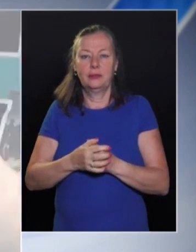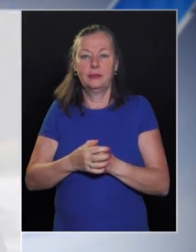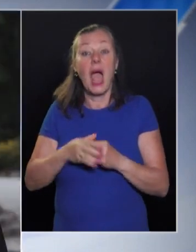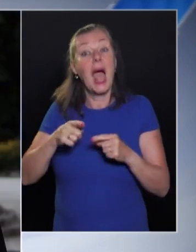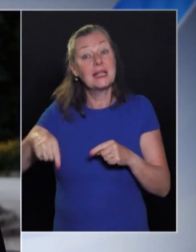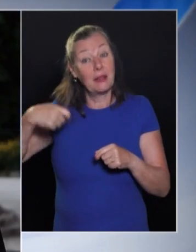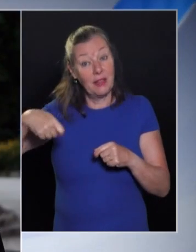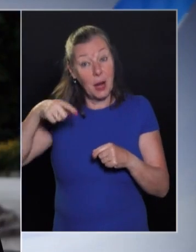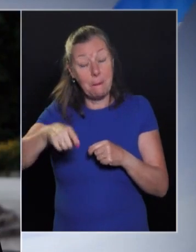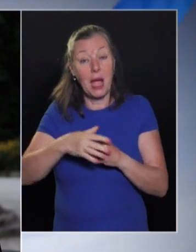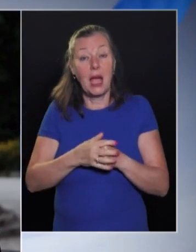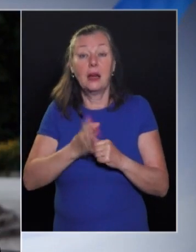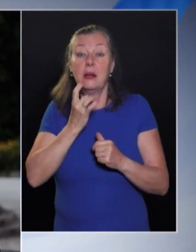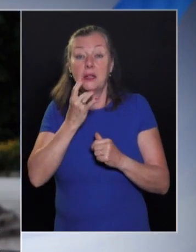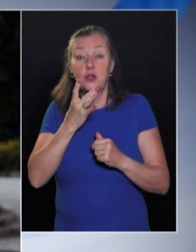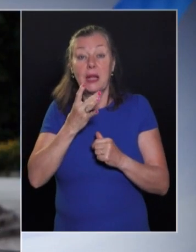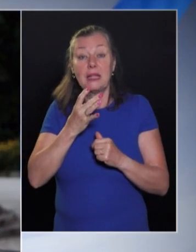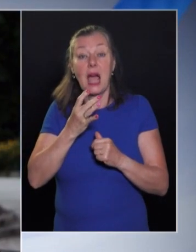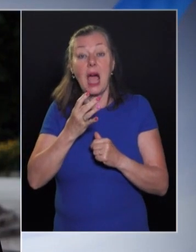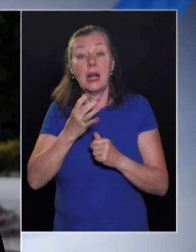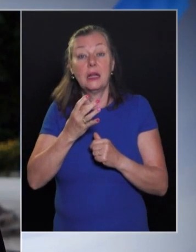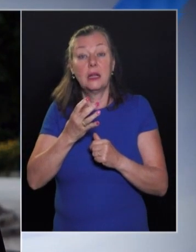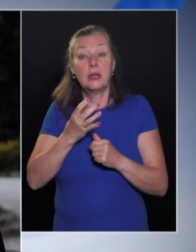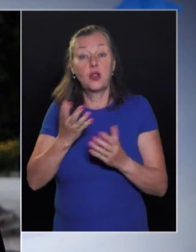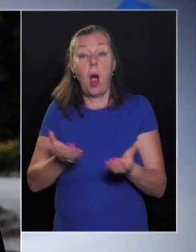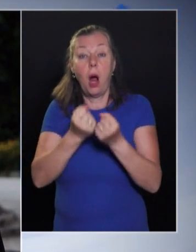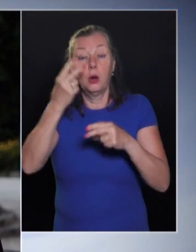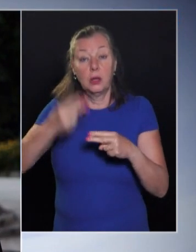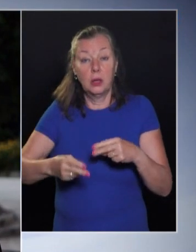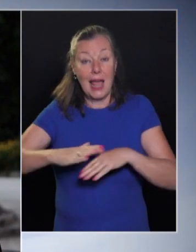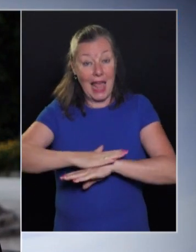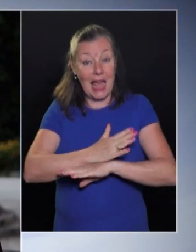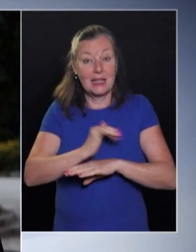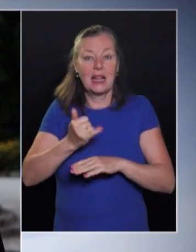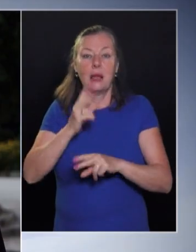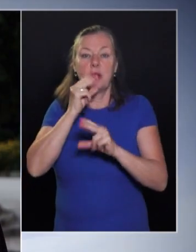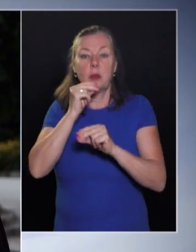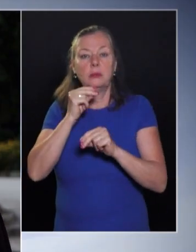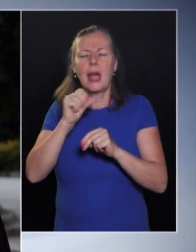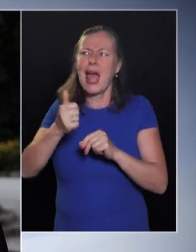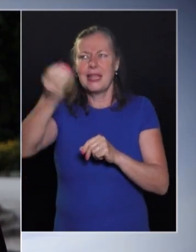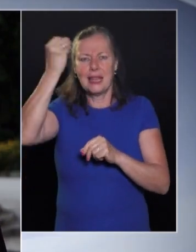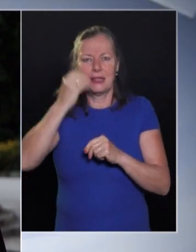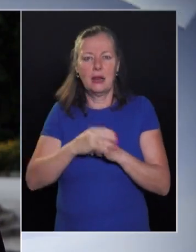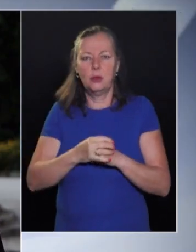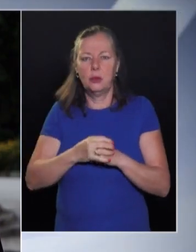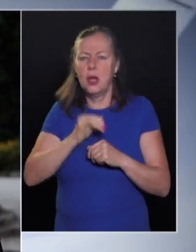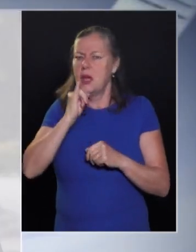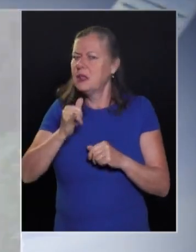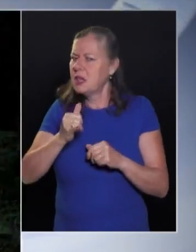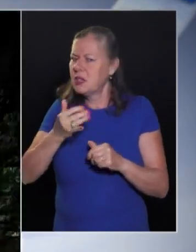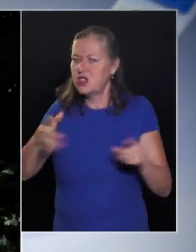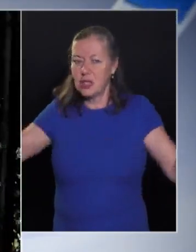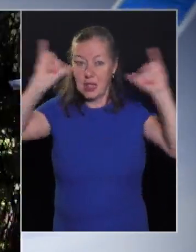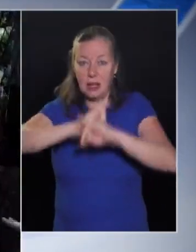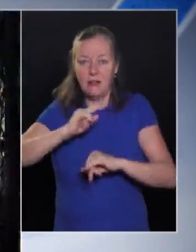Ezekben a filmekben, amit speciális alkotók készítenek, az érzelmek és a mondani valót teljesen egyértelmű. Tehát nem félreérthető.